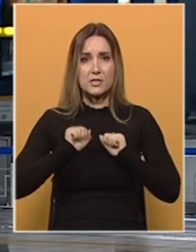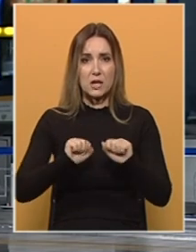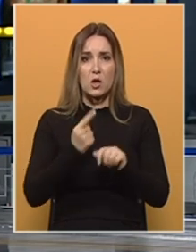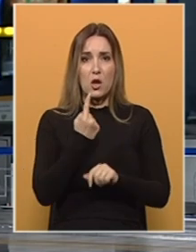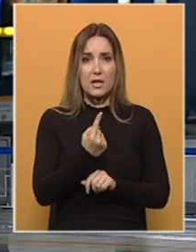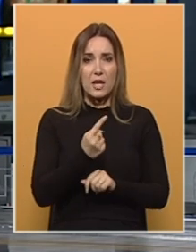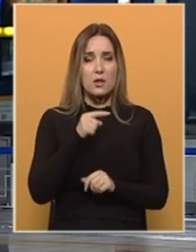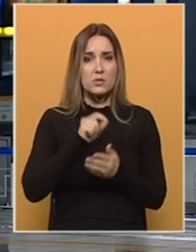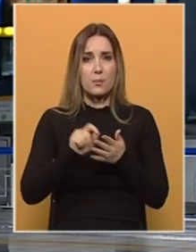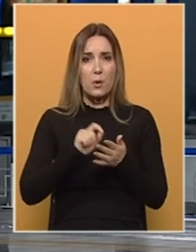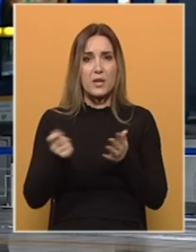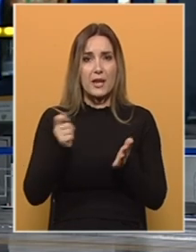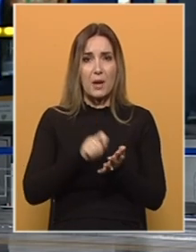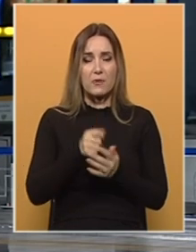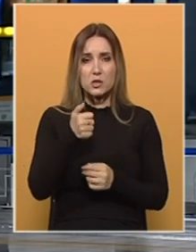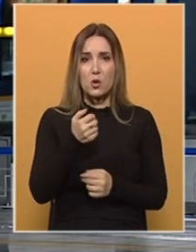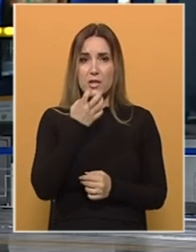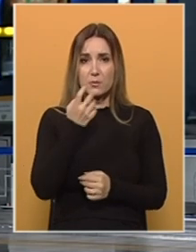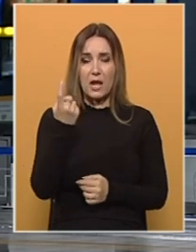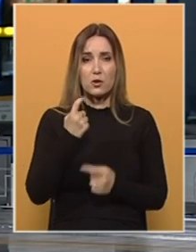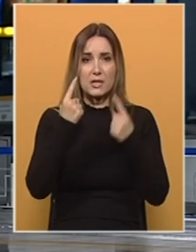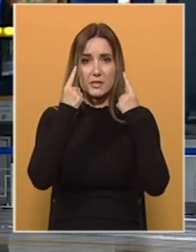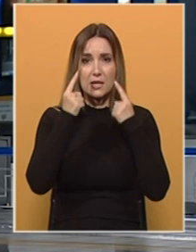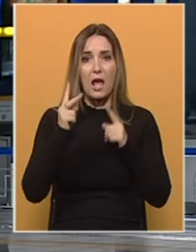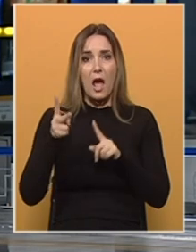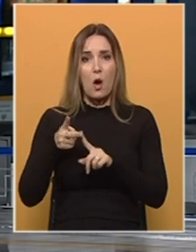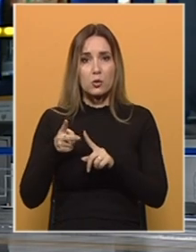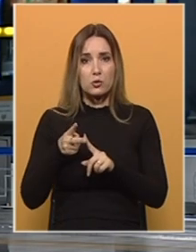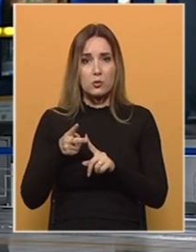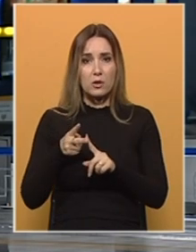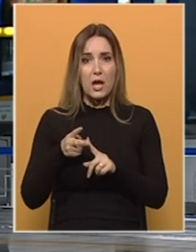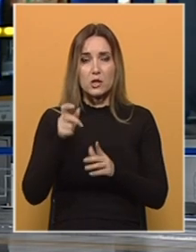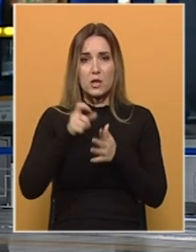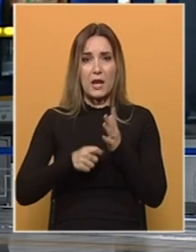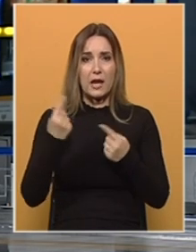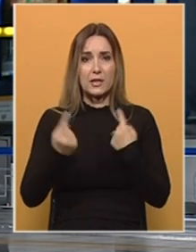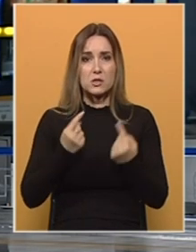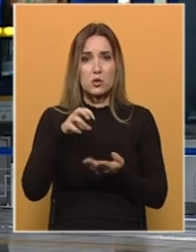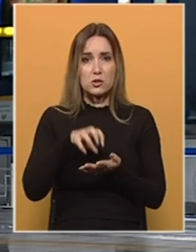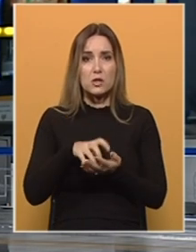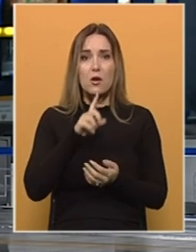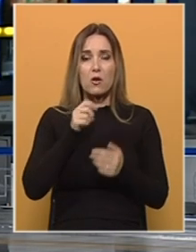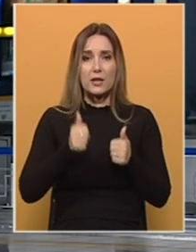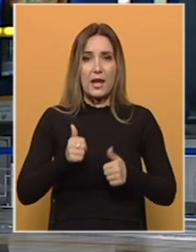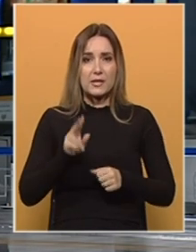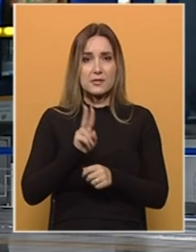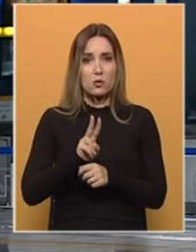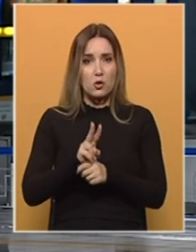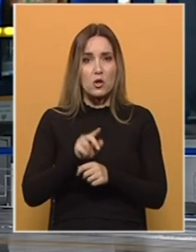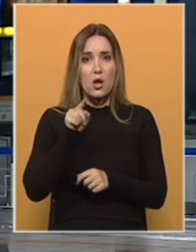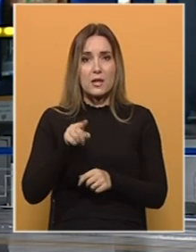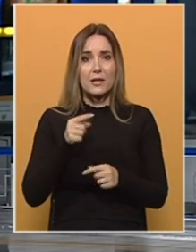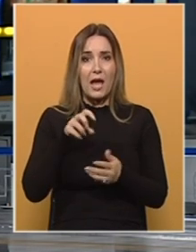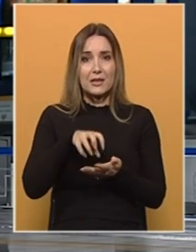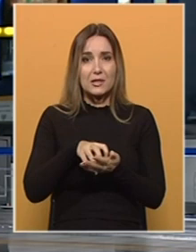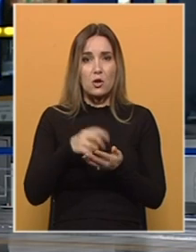od njih pominje se nabava stotinu respiratora iz Kine, a u drugom, barem prema tvrdnjama člana kriznog stožera koji je danas svjedočio, taj dio